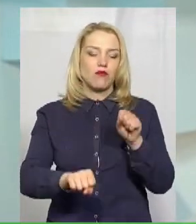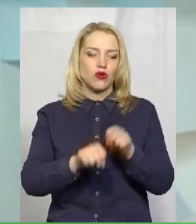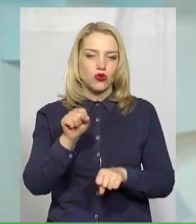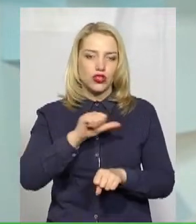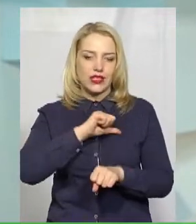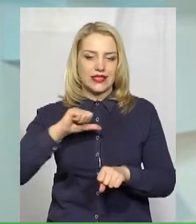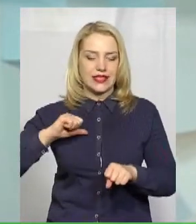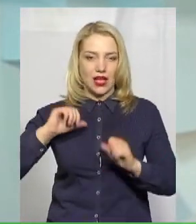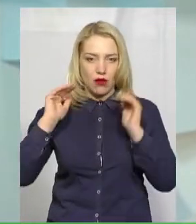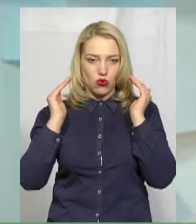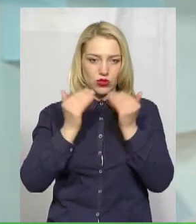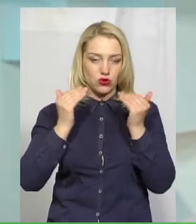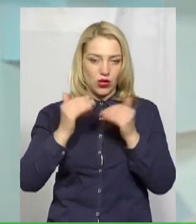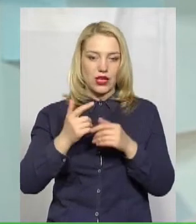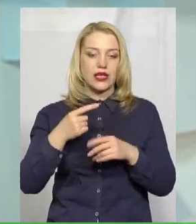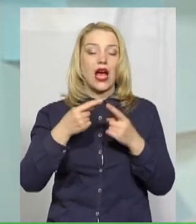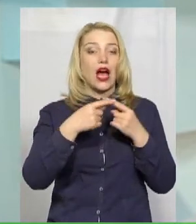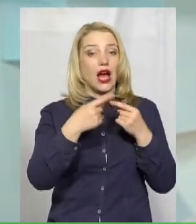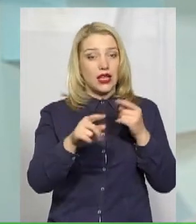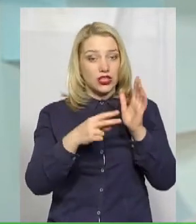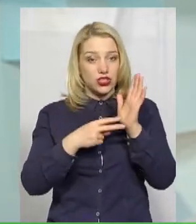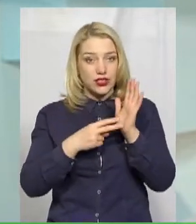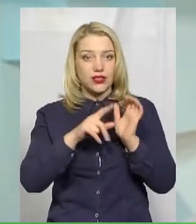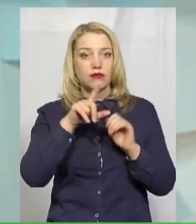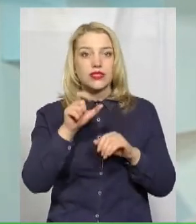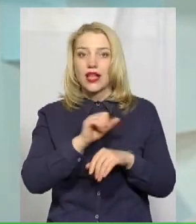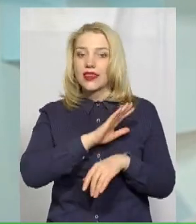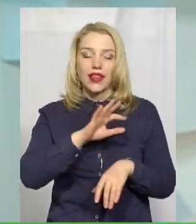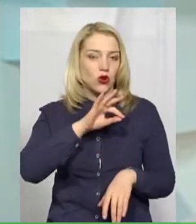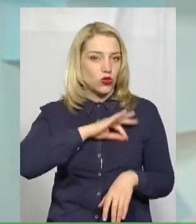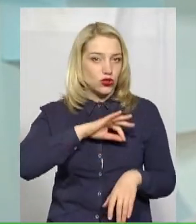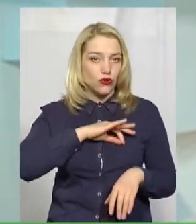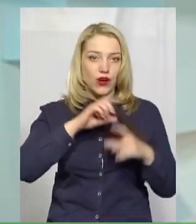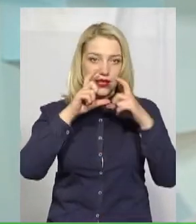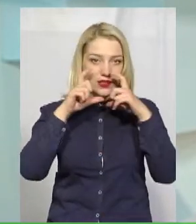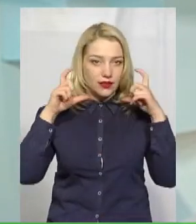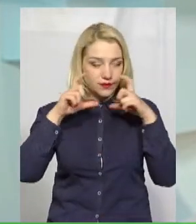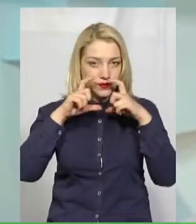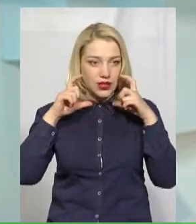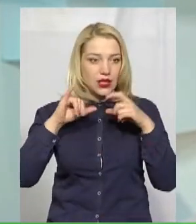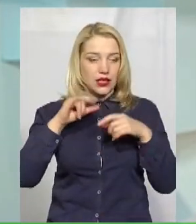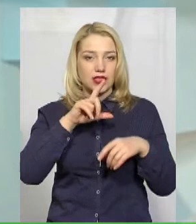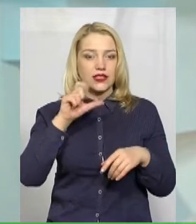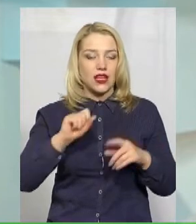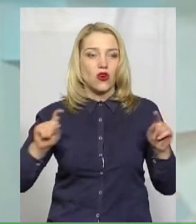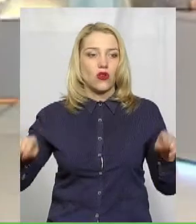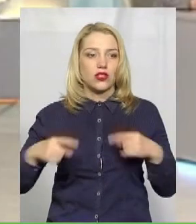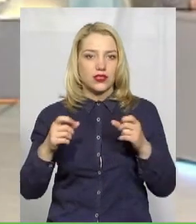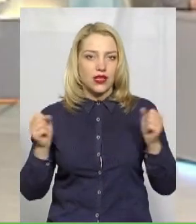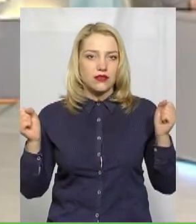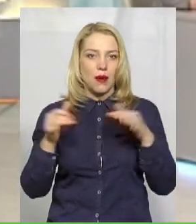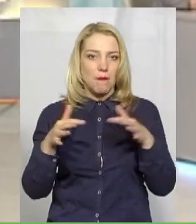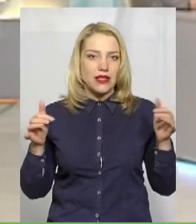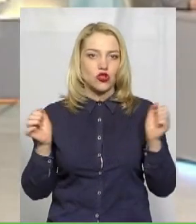протоколів – це за не користування засобами індивідуального захисту та за організацією масових заходів.